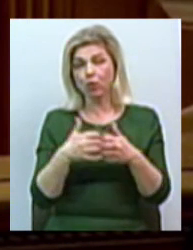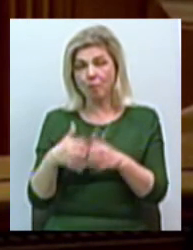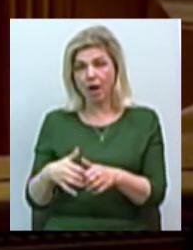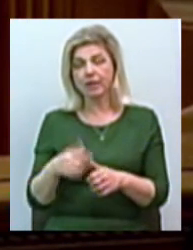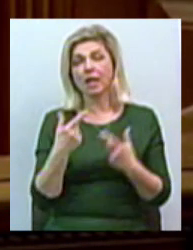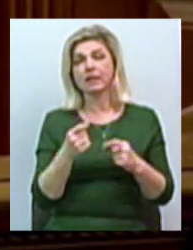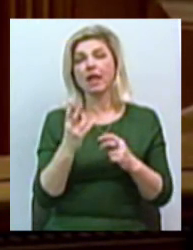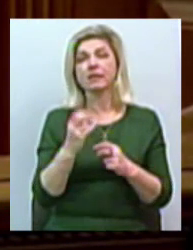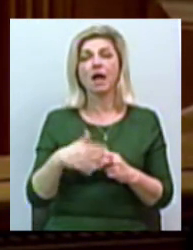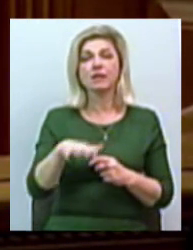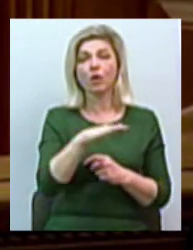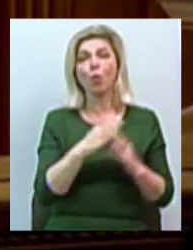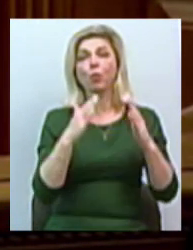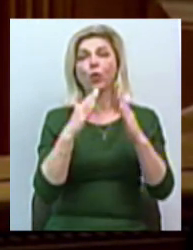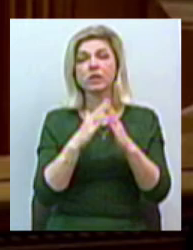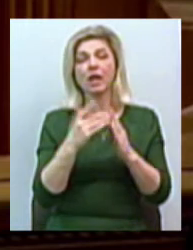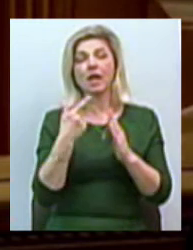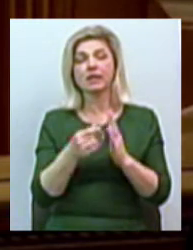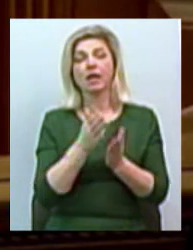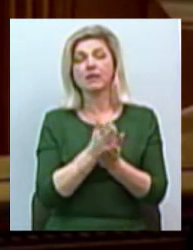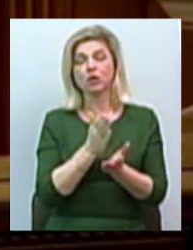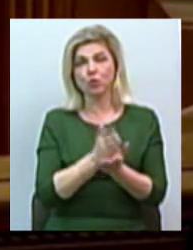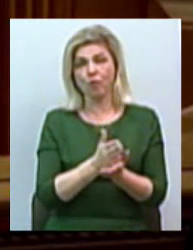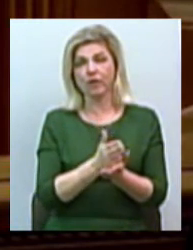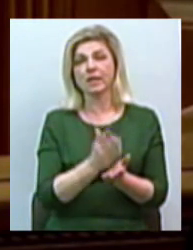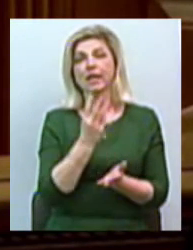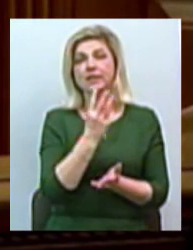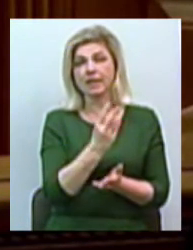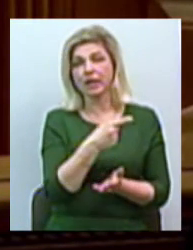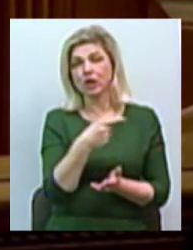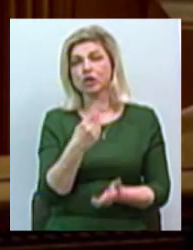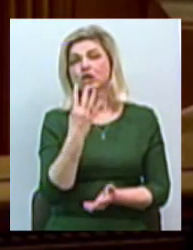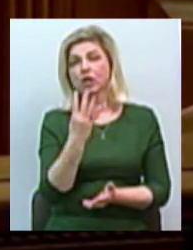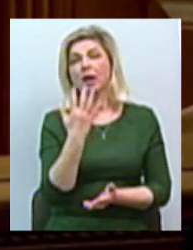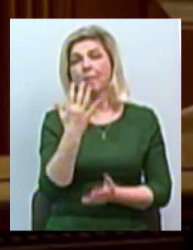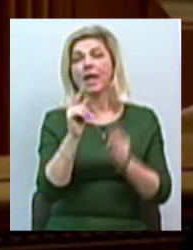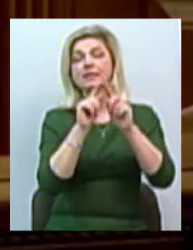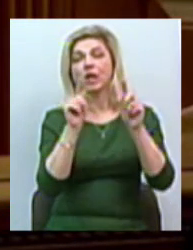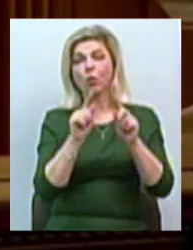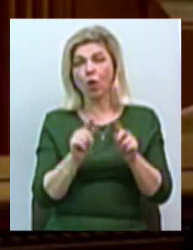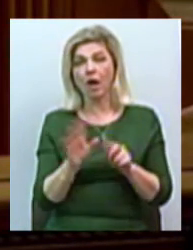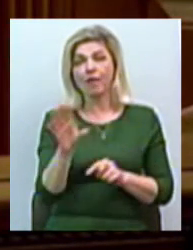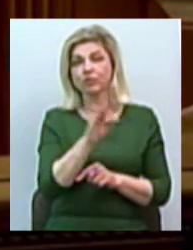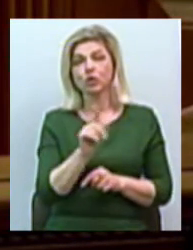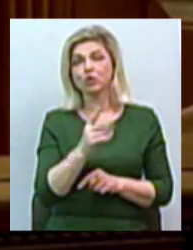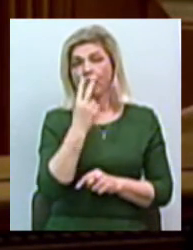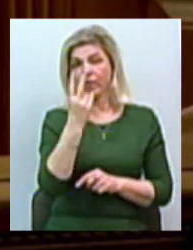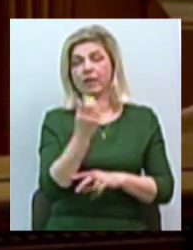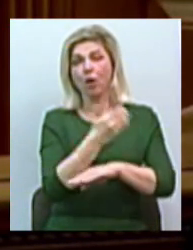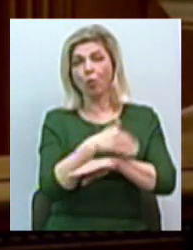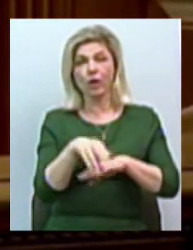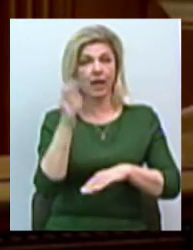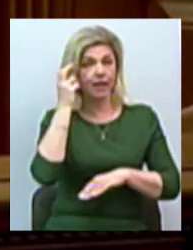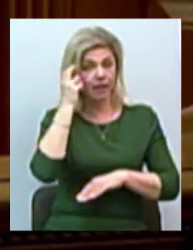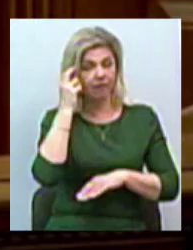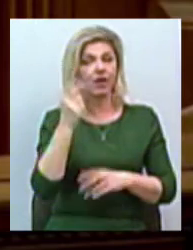на території будівель, в яких розташовані 3, 4, 5 зірок. Тобто, все, що ви зараз бачите по вулицях Києва,